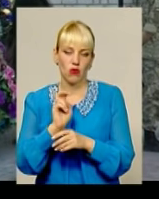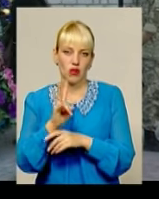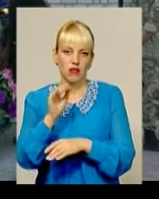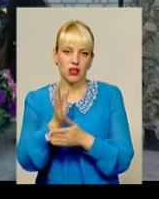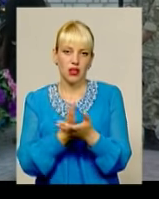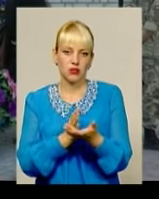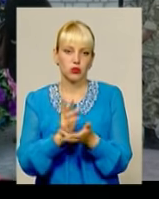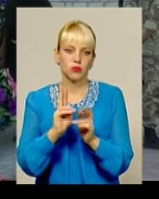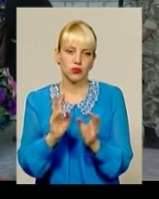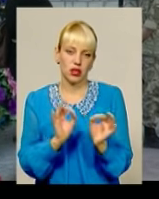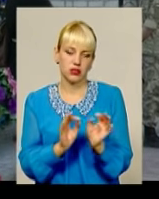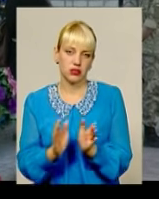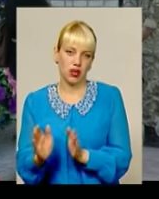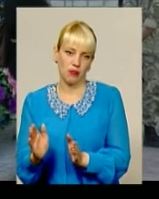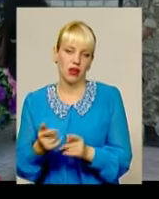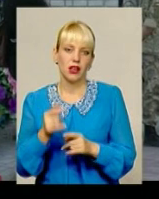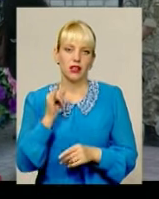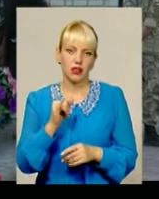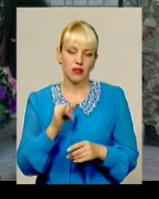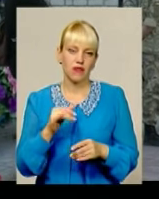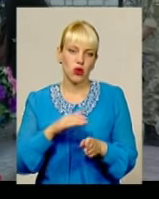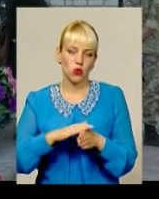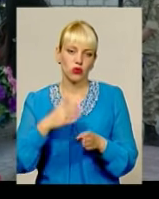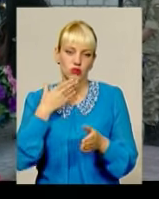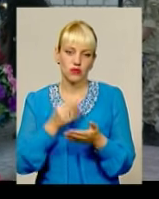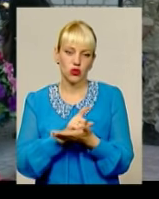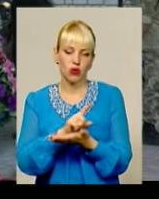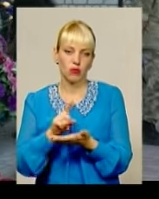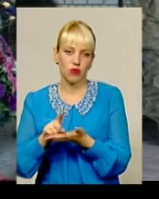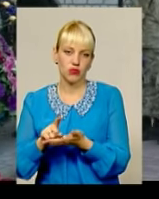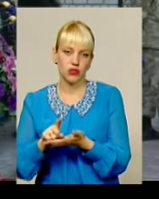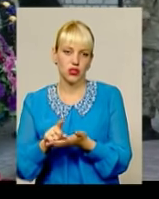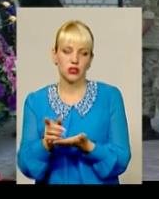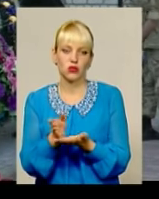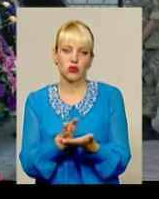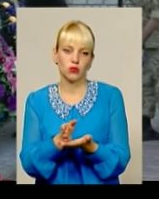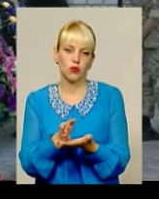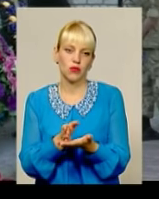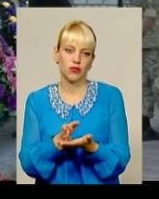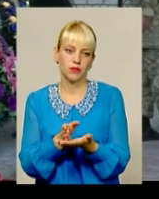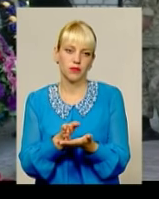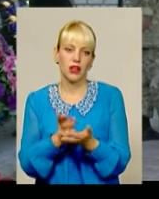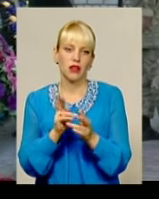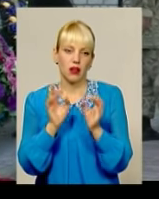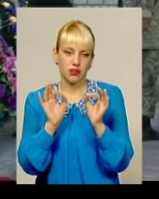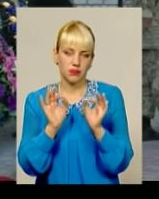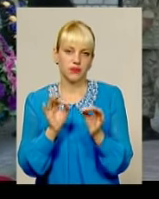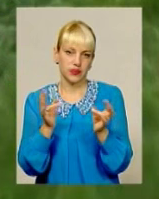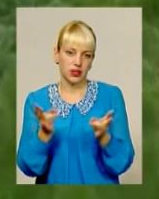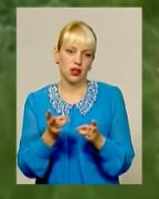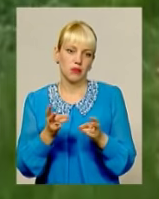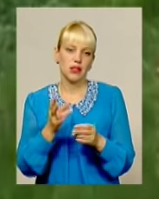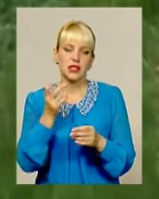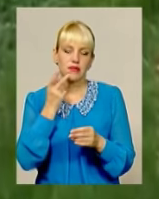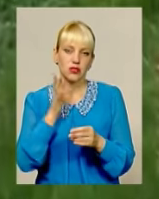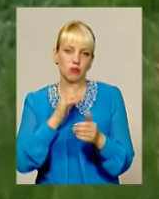так як треба, всігда виконував свої обов'язки, службові обов'язки, так як треба, всігда був впереді.